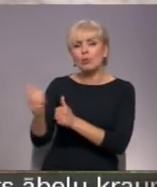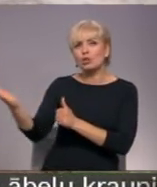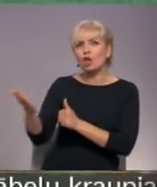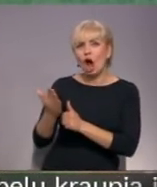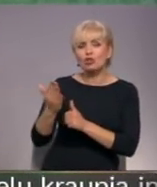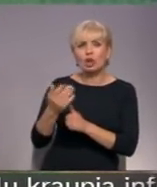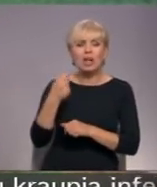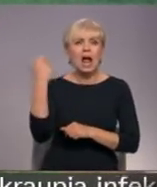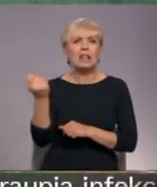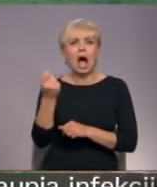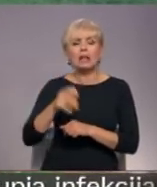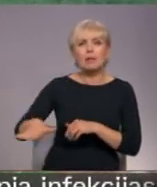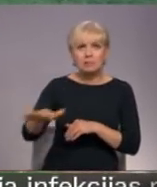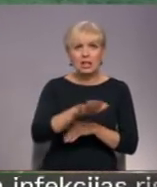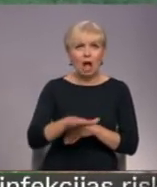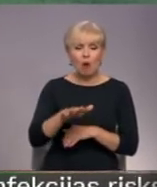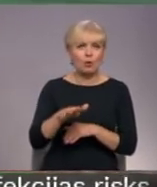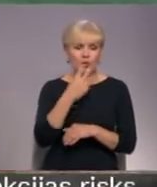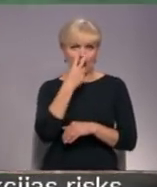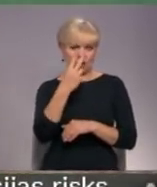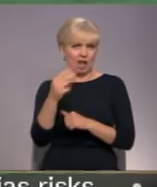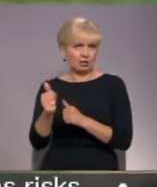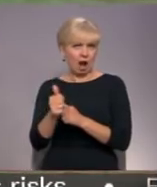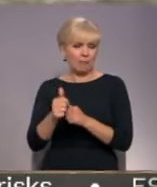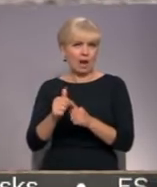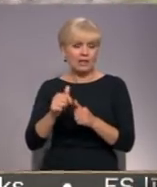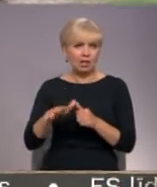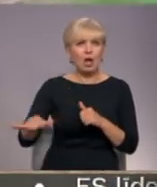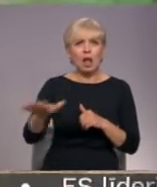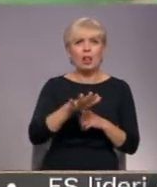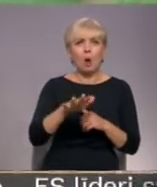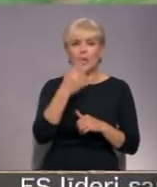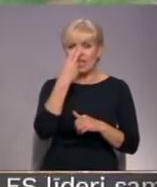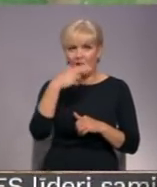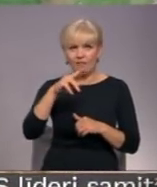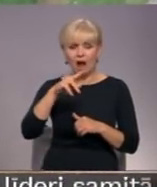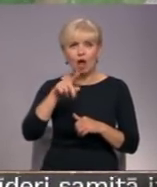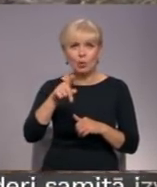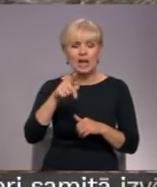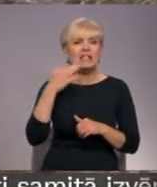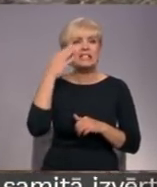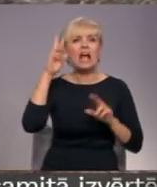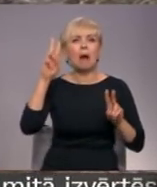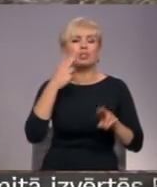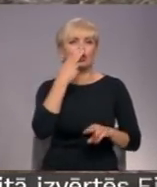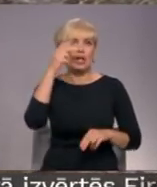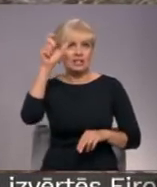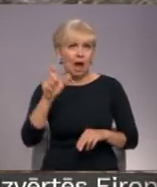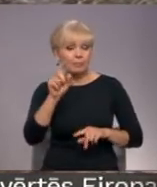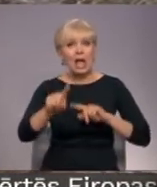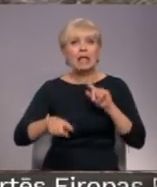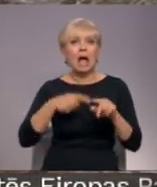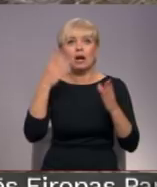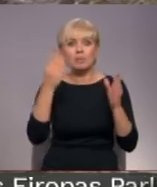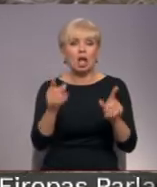labības laukos. Pirmais neierastos skatu kaimiņu laukā pamanījis jauns virlaukas pagasts sapnīšu saimnieks, bet jau nākamajā dienā